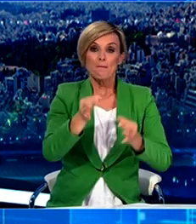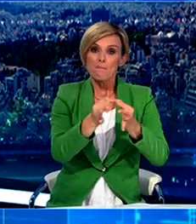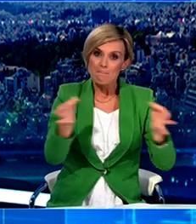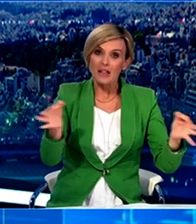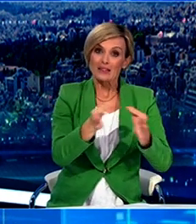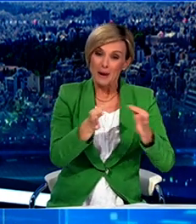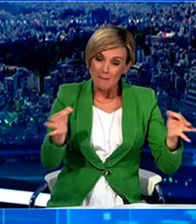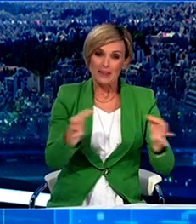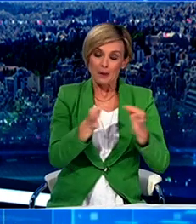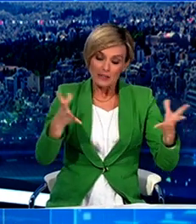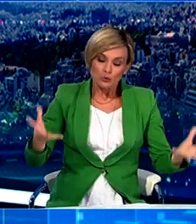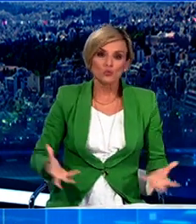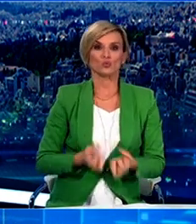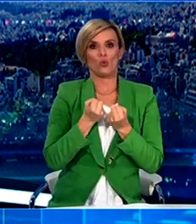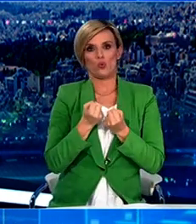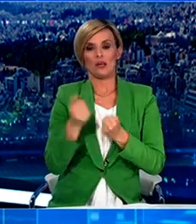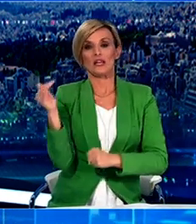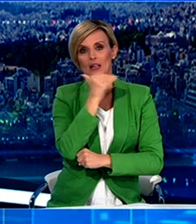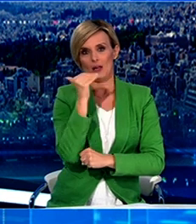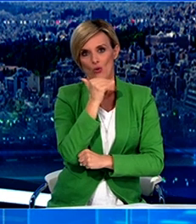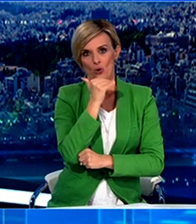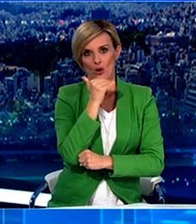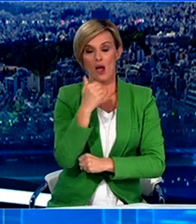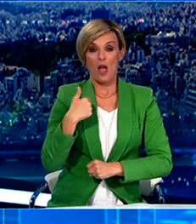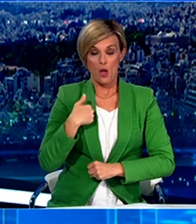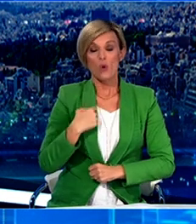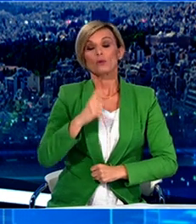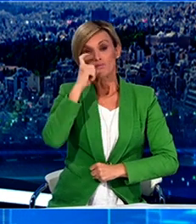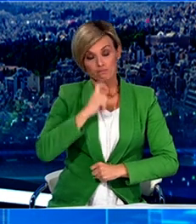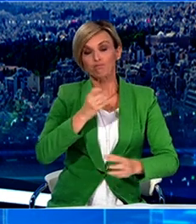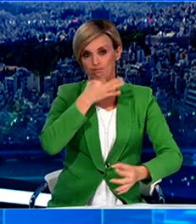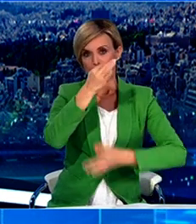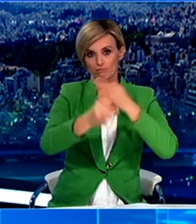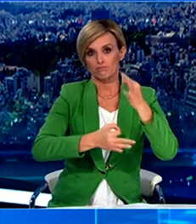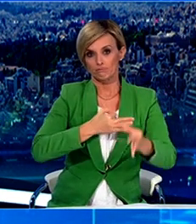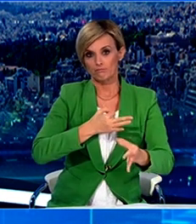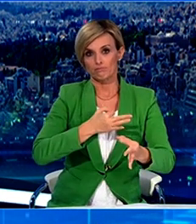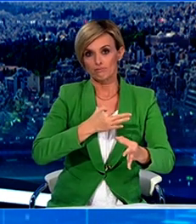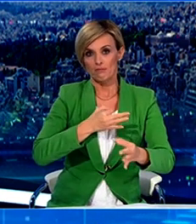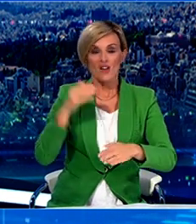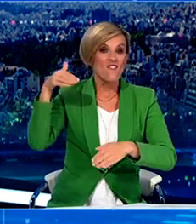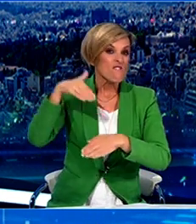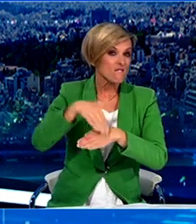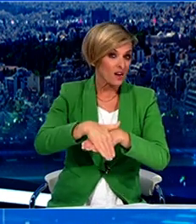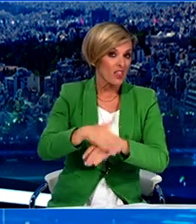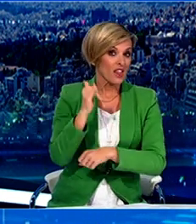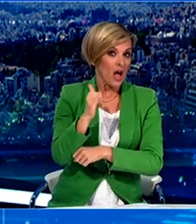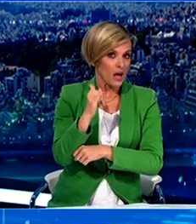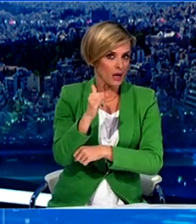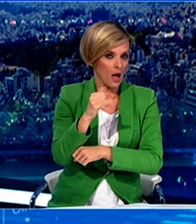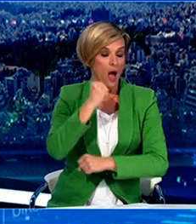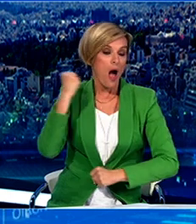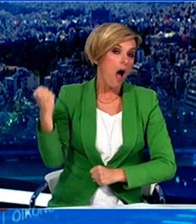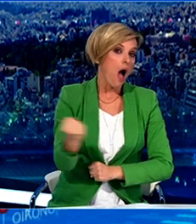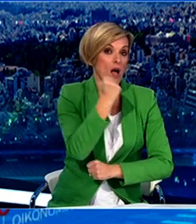αποδώσουν στο μέγιστο και το ταχύτερο. Είμαι επίσης υποχρεωμένος να τονίσω ότι ιδιαίτερα κατά τις βραδινές ώρες η έλεγχη θα είναι